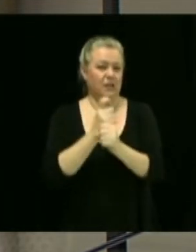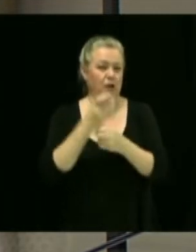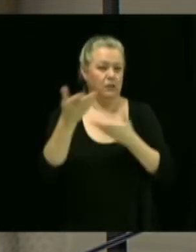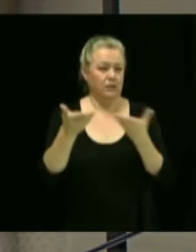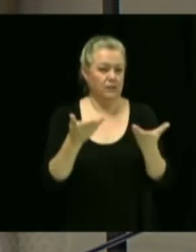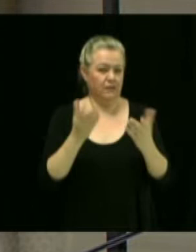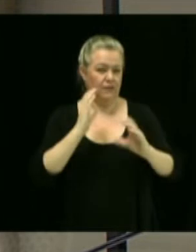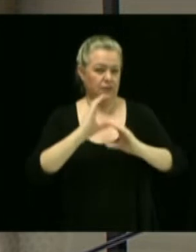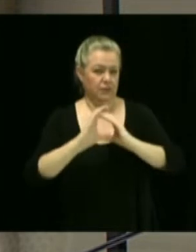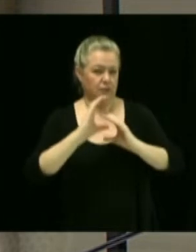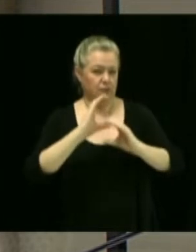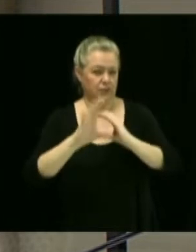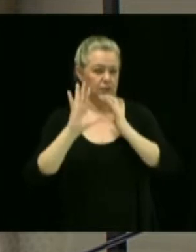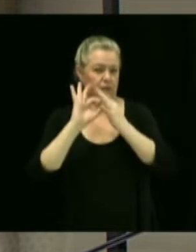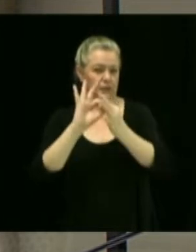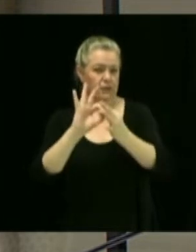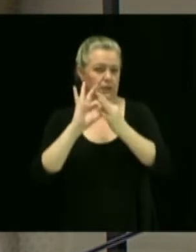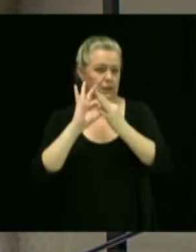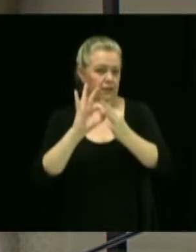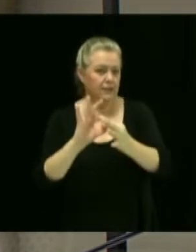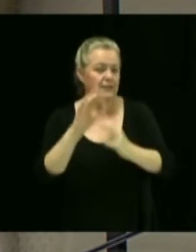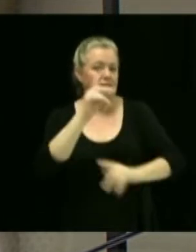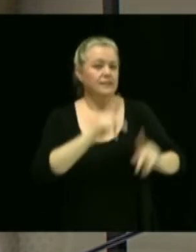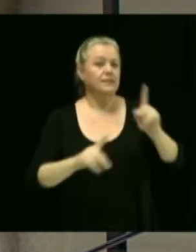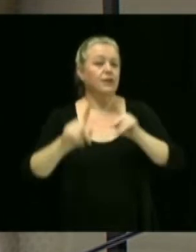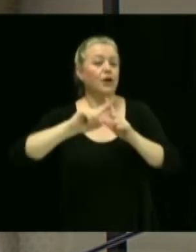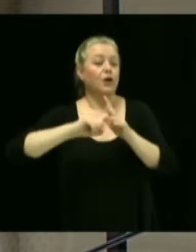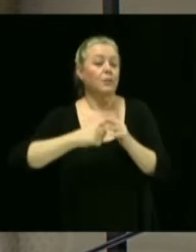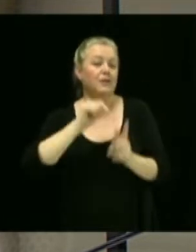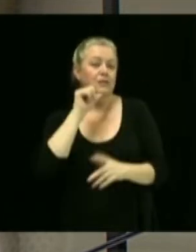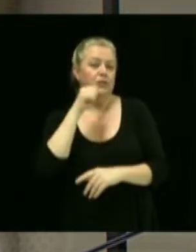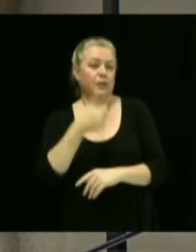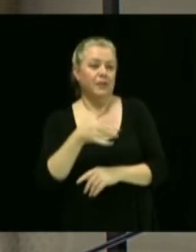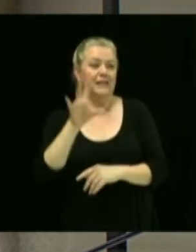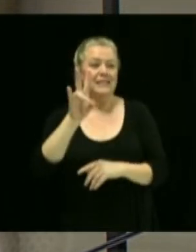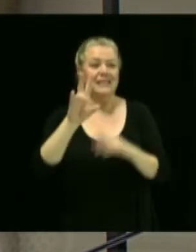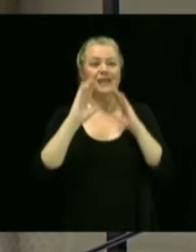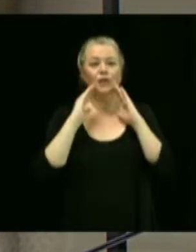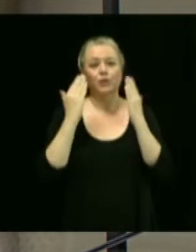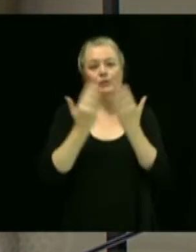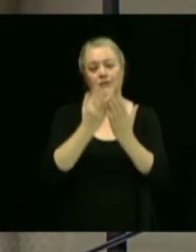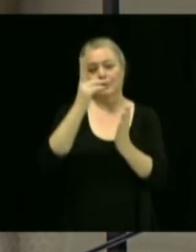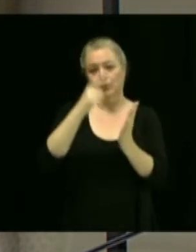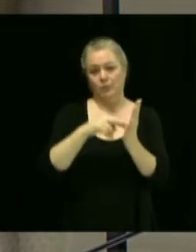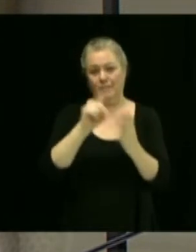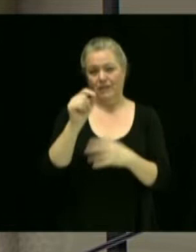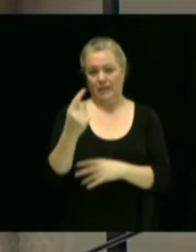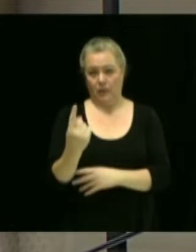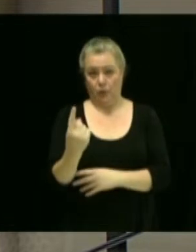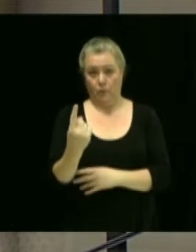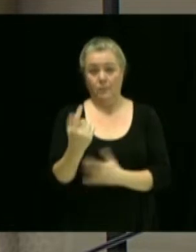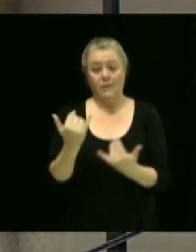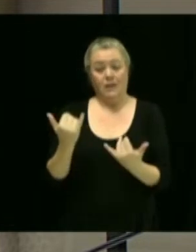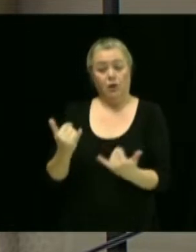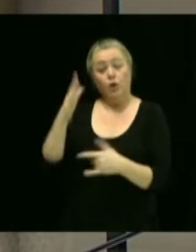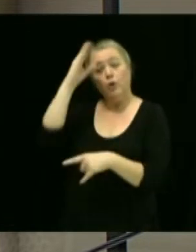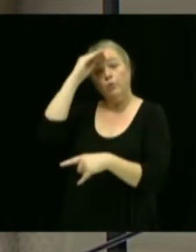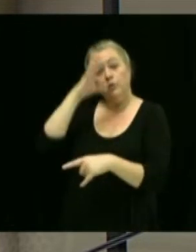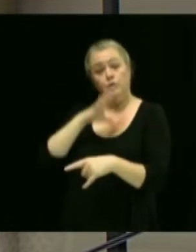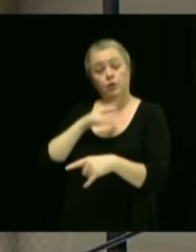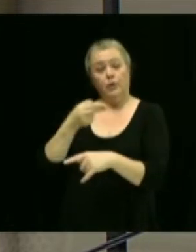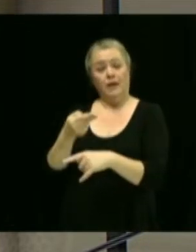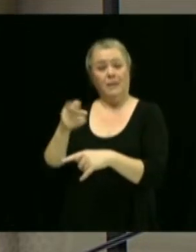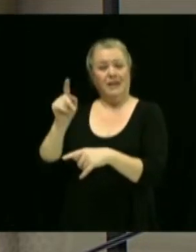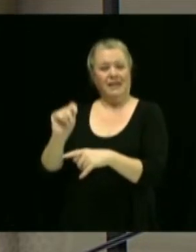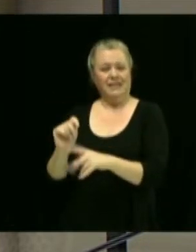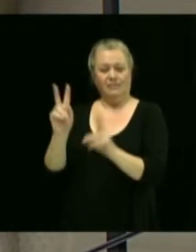citoyennes à compter de demain, soit le 7 décembre 2021, et d'abolir le poste actuellement occupé par M. Hébert-Tardy, qui